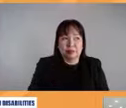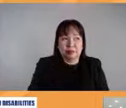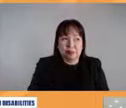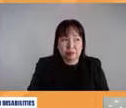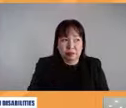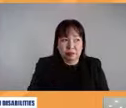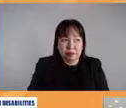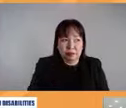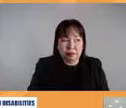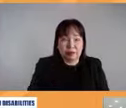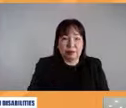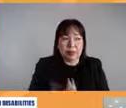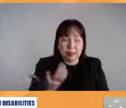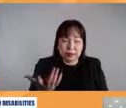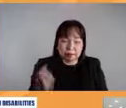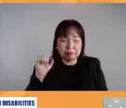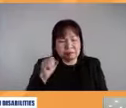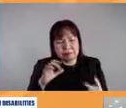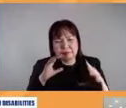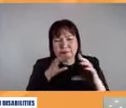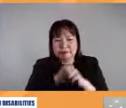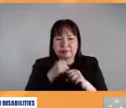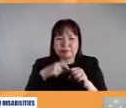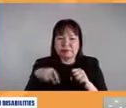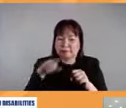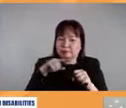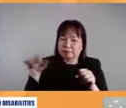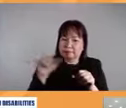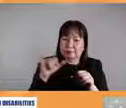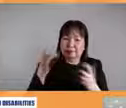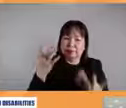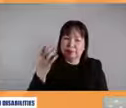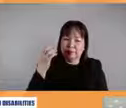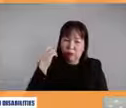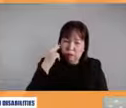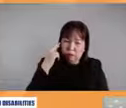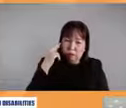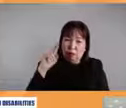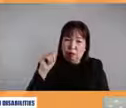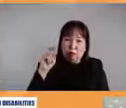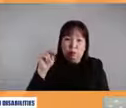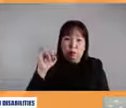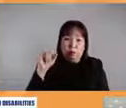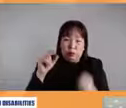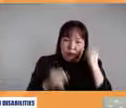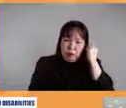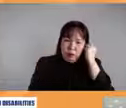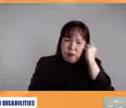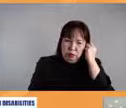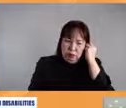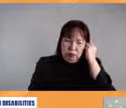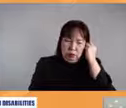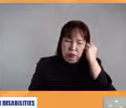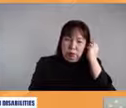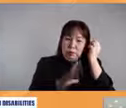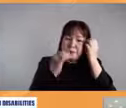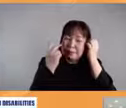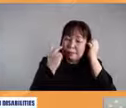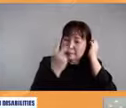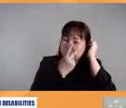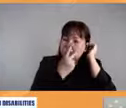Basically, katulag ni sa ranil at sa kami magkrin si